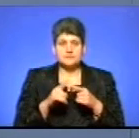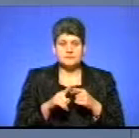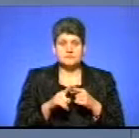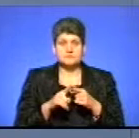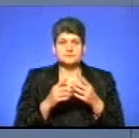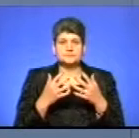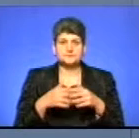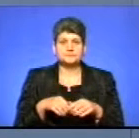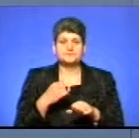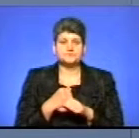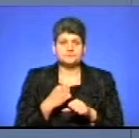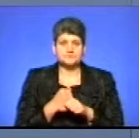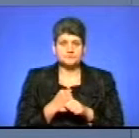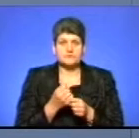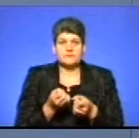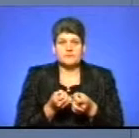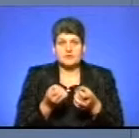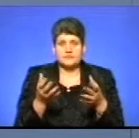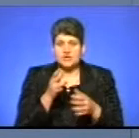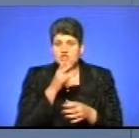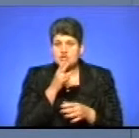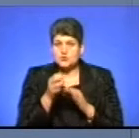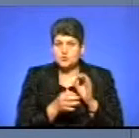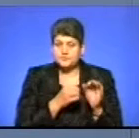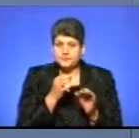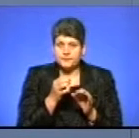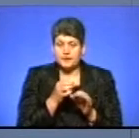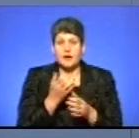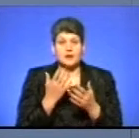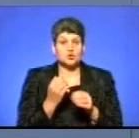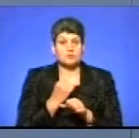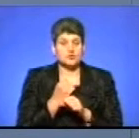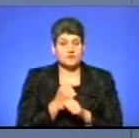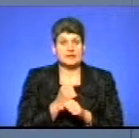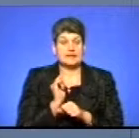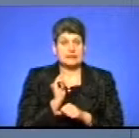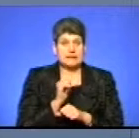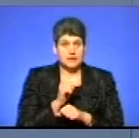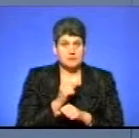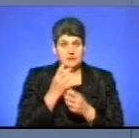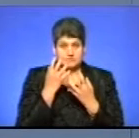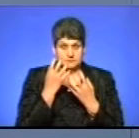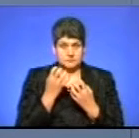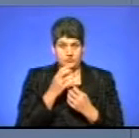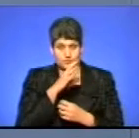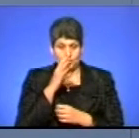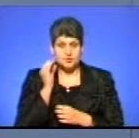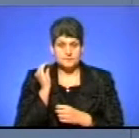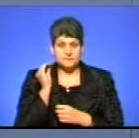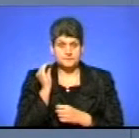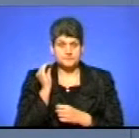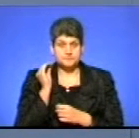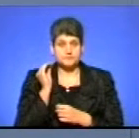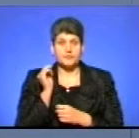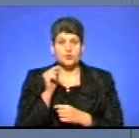працюють в світлу пору доби, зокрема, якщо працювати в ним в темну пору доби, то